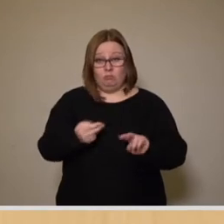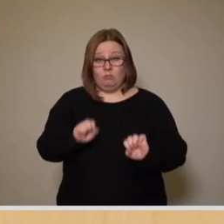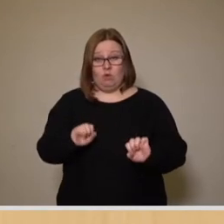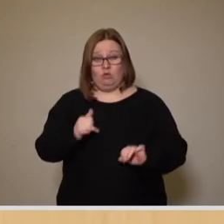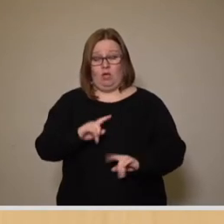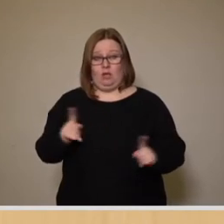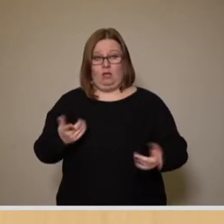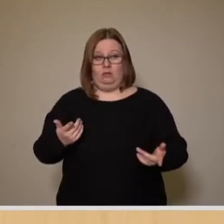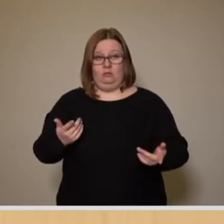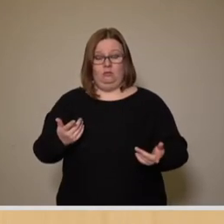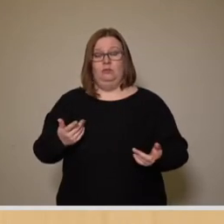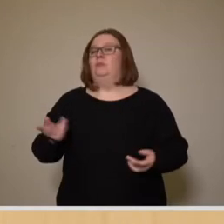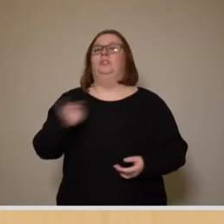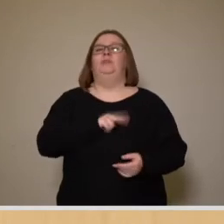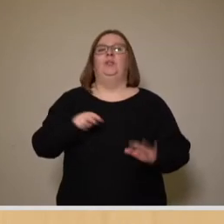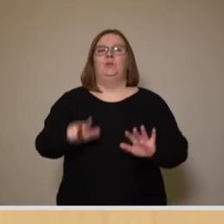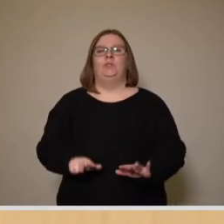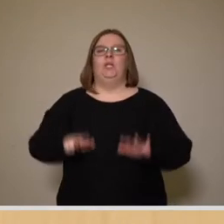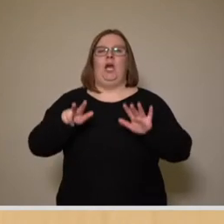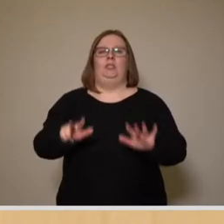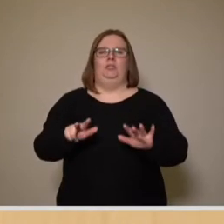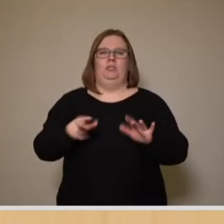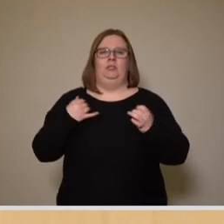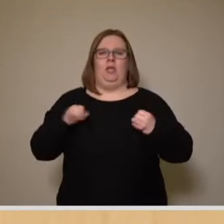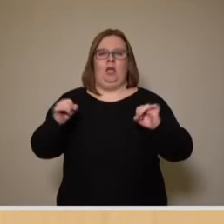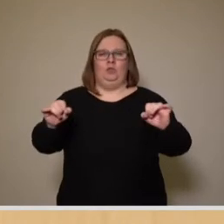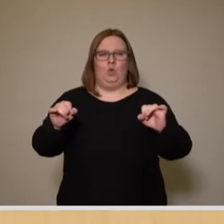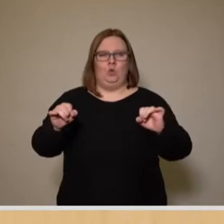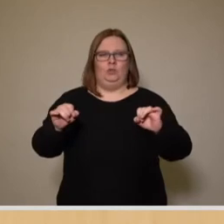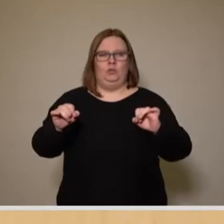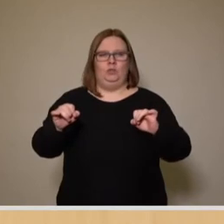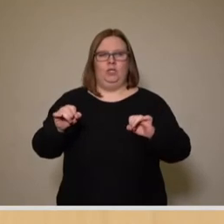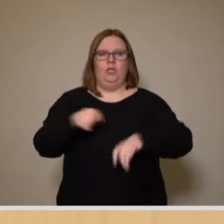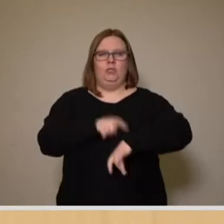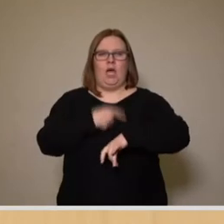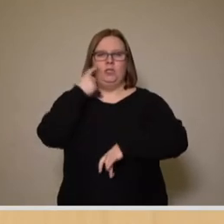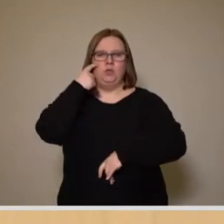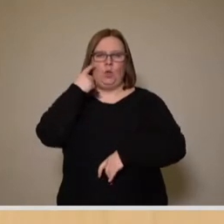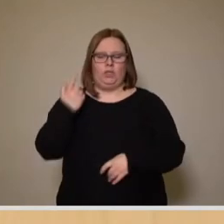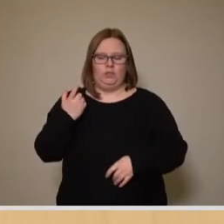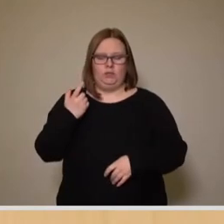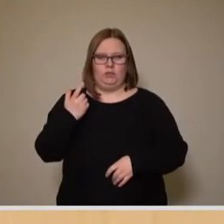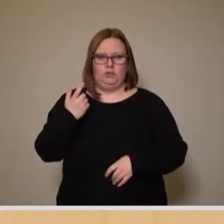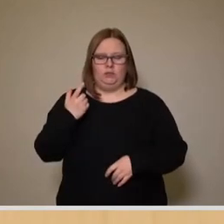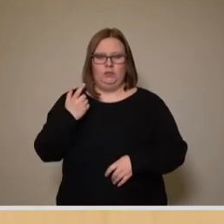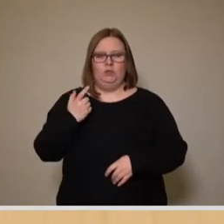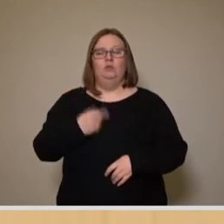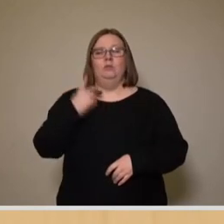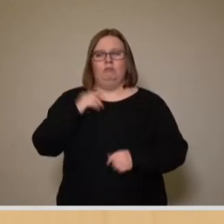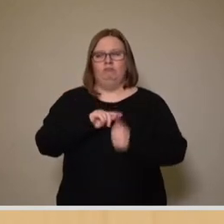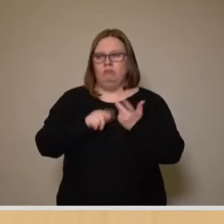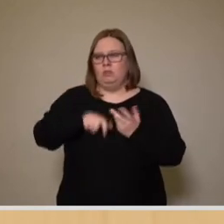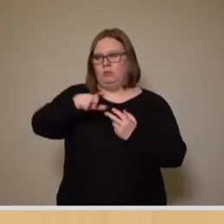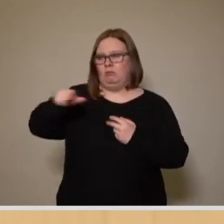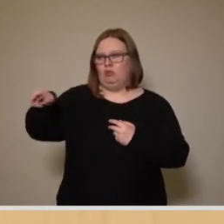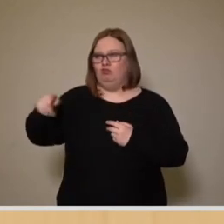Berührend war 2018 unsere Aktion Zeitzeugen. Auf einem Aufruf hin meldeten sich Menschen,